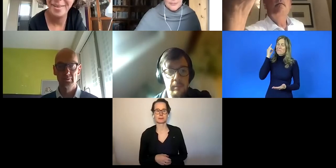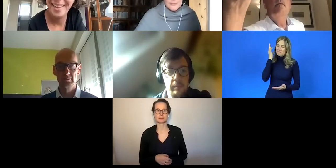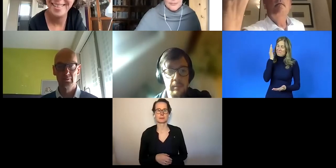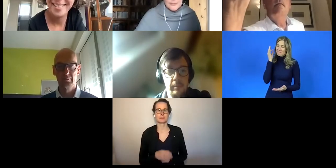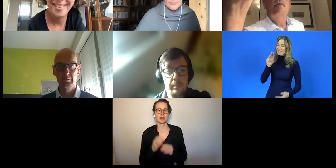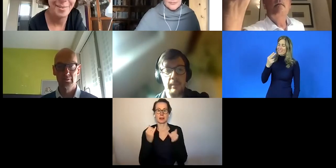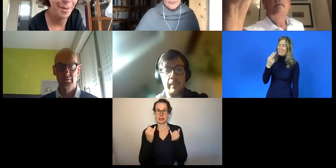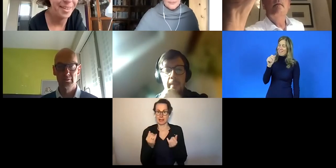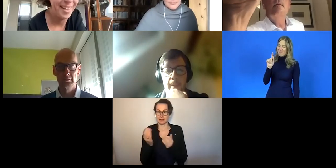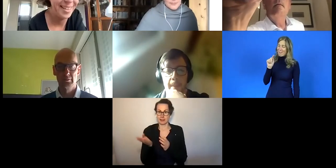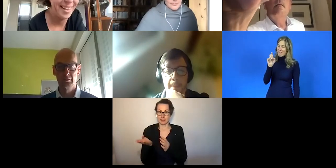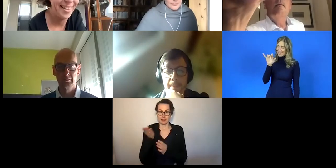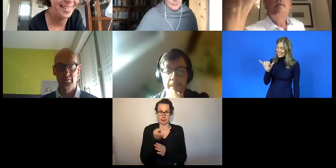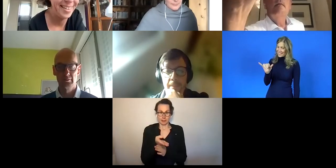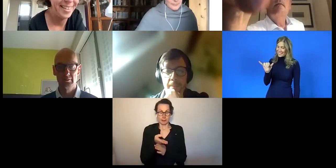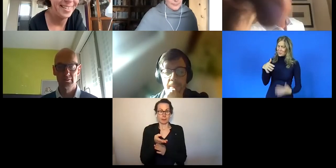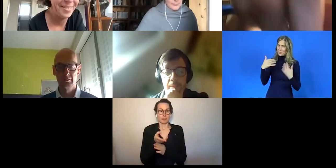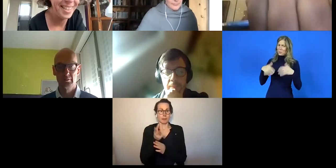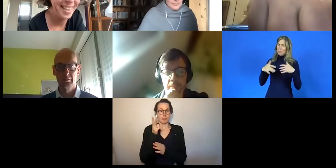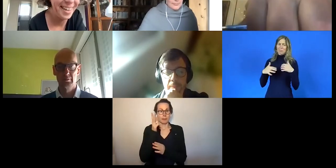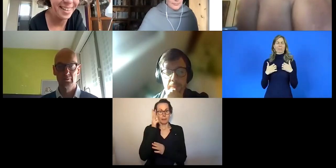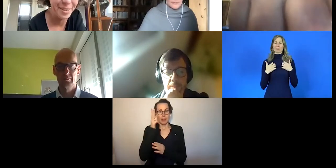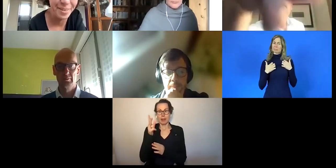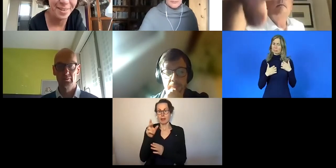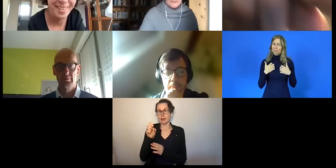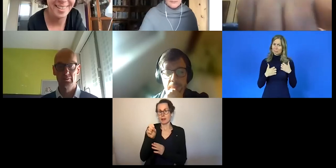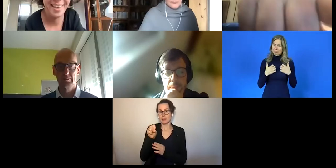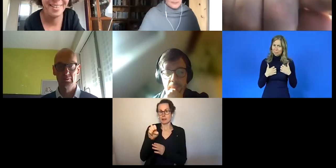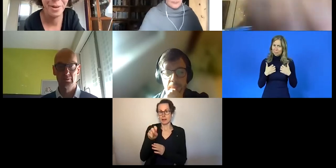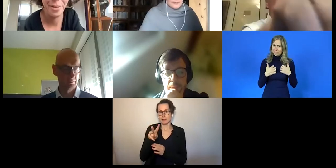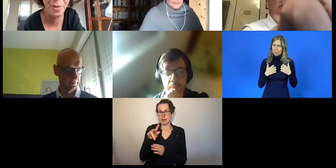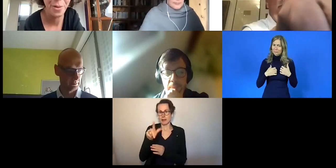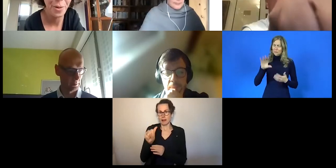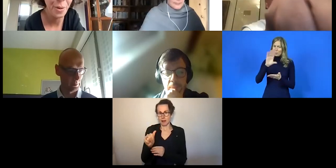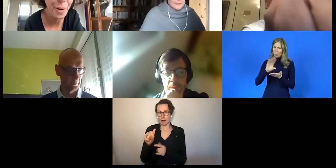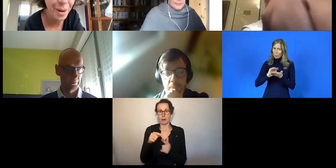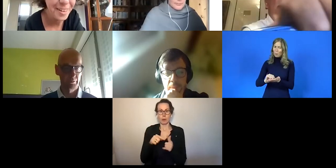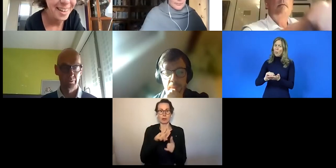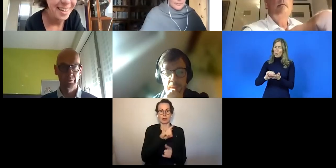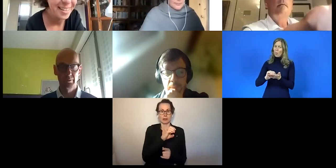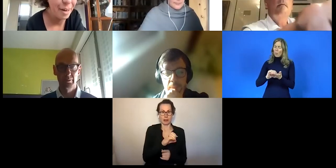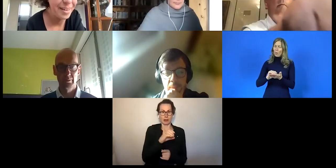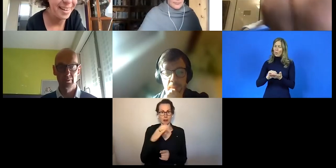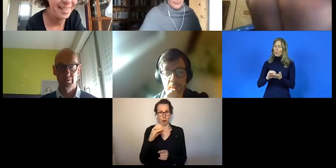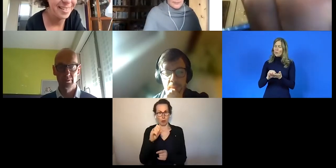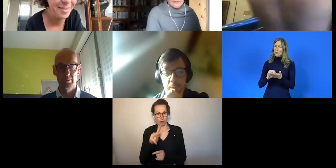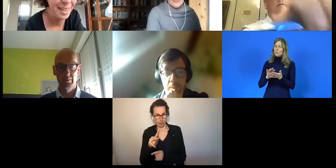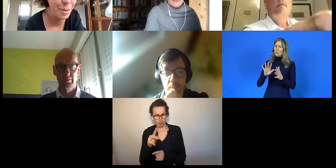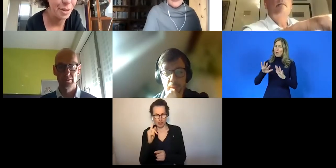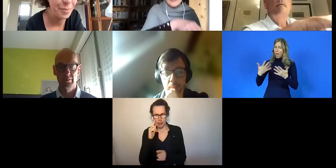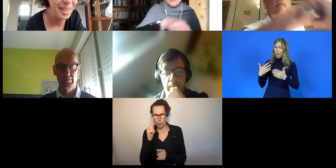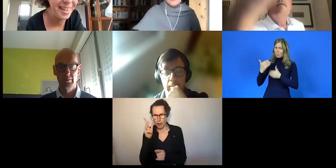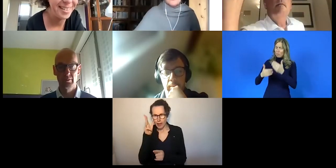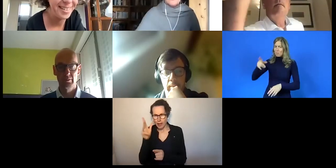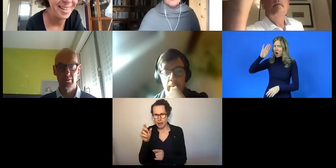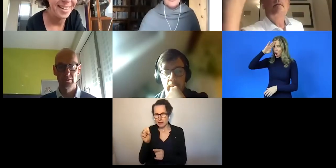gebe jetzt das Wort an Herrn Sevilla und Herrn de Kock. Ich glaube, Herr Sevilla